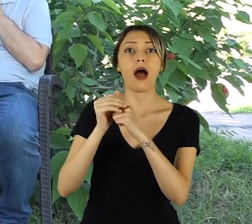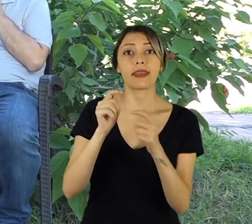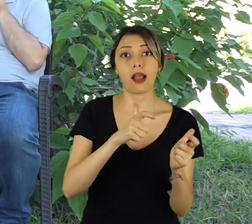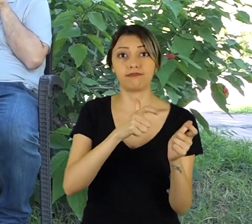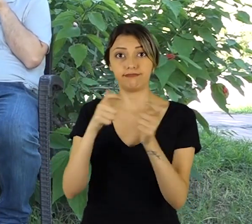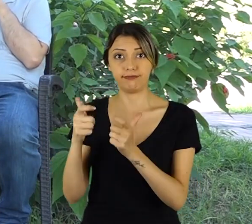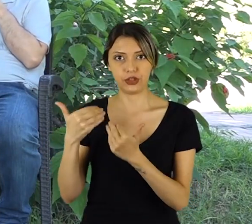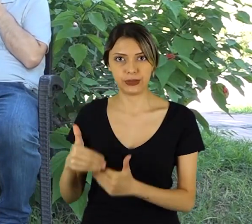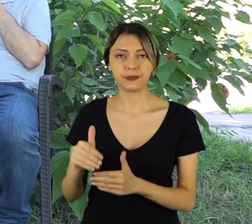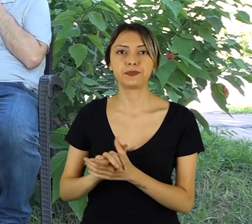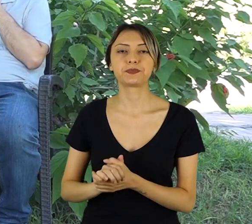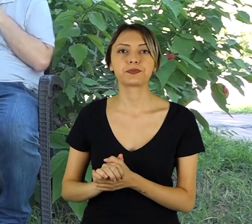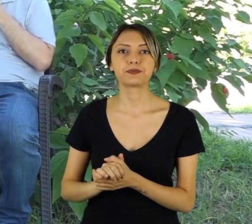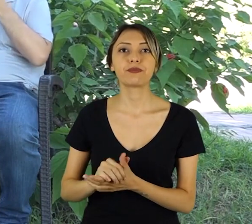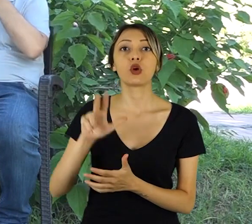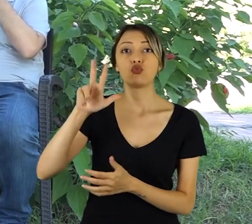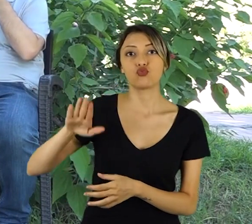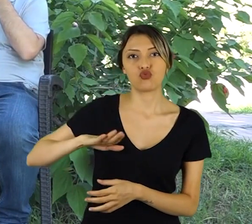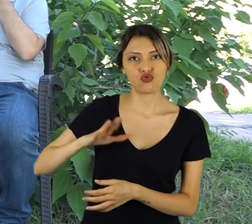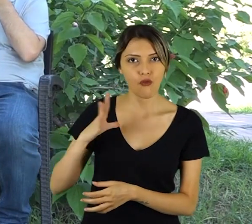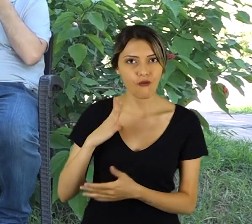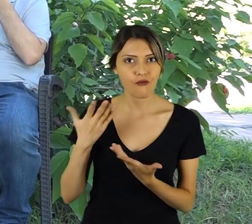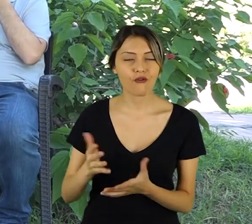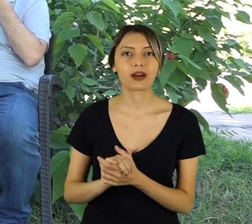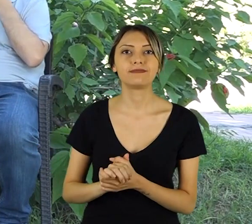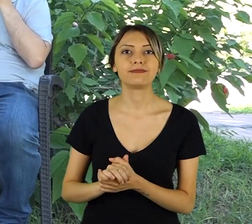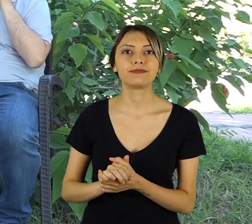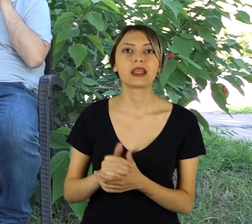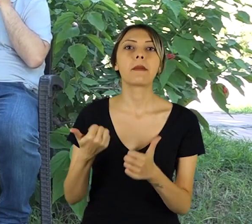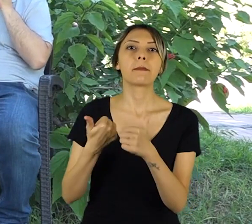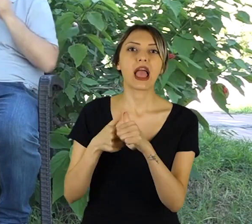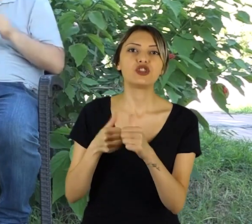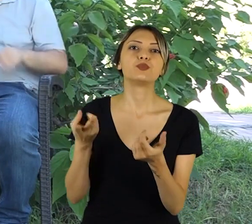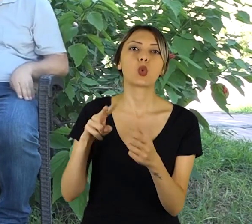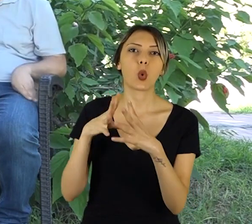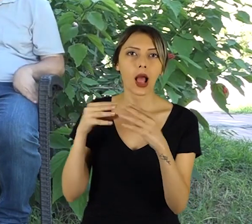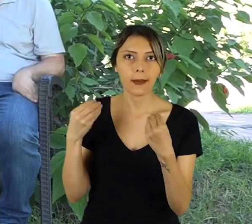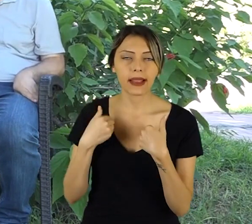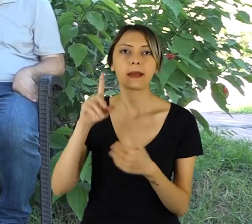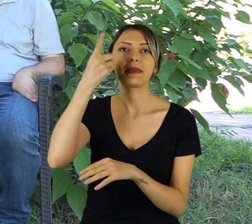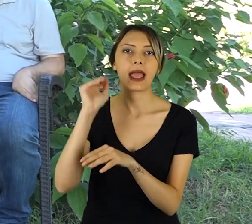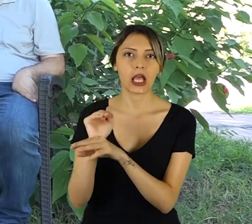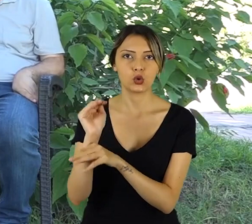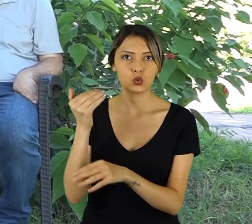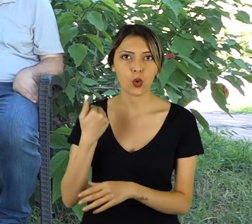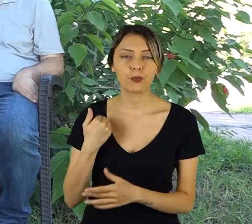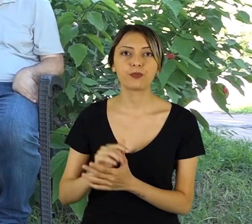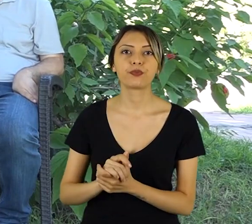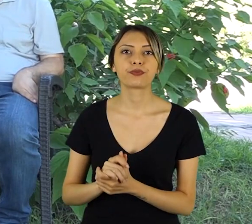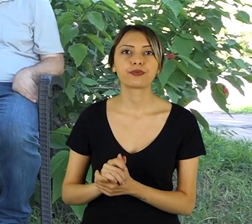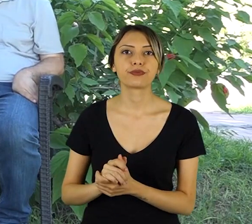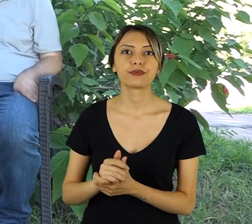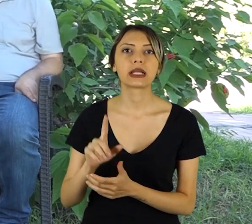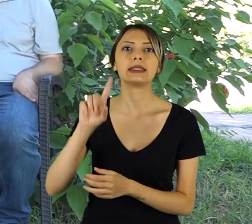yaşamaktayım. 3 çocuk annesiyim. Eşimi kaybettim. Tek yaşayan birisiyim. Tek